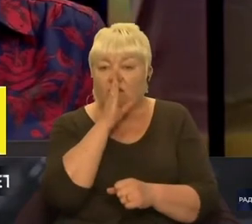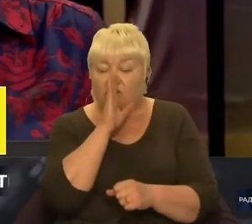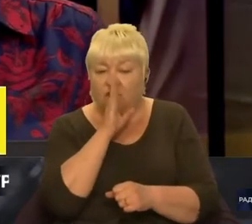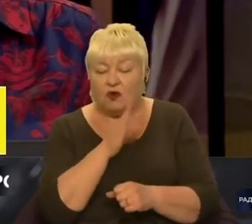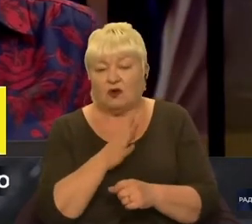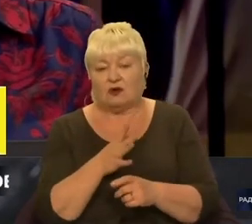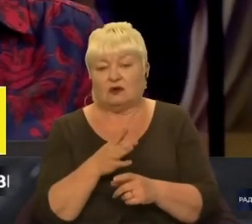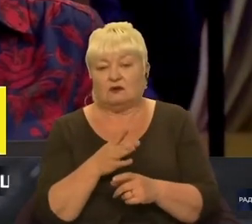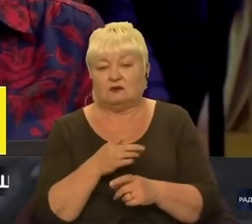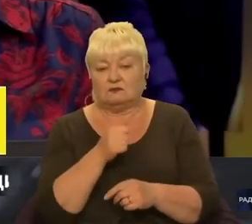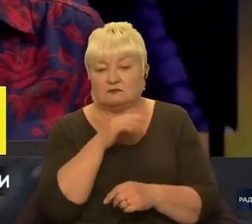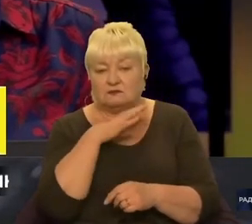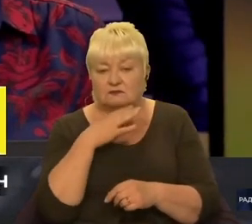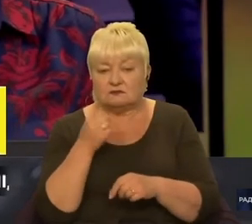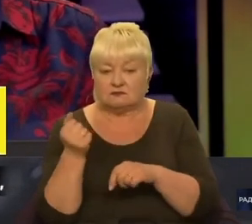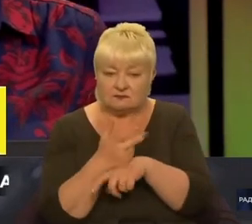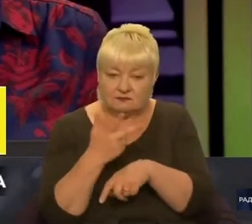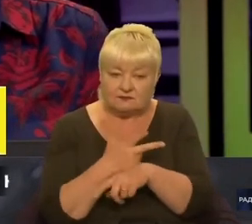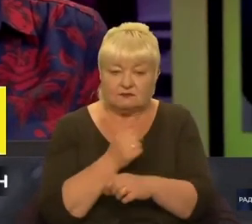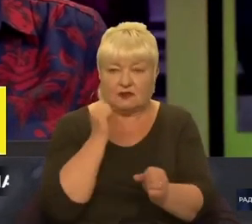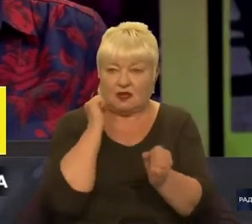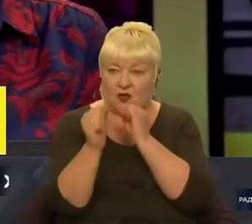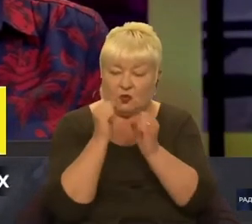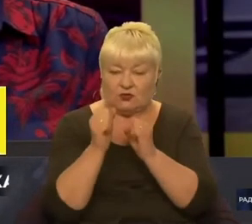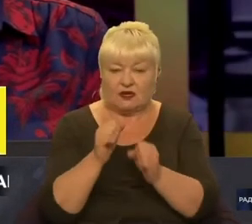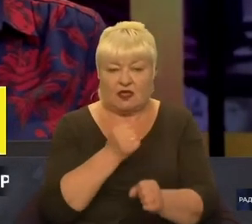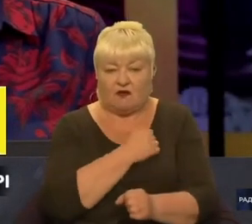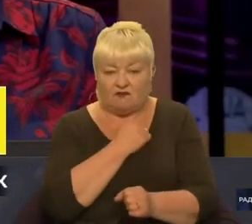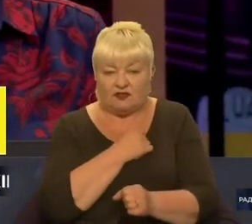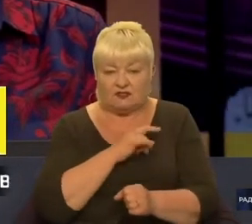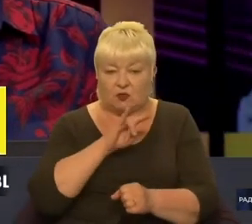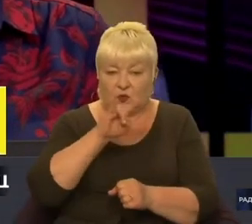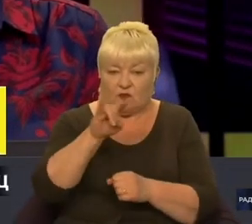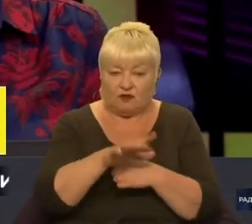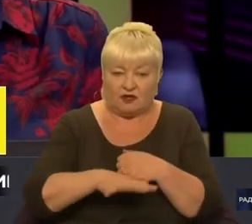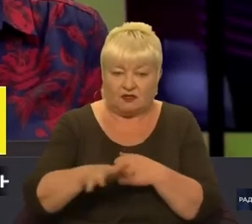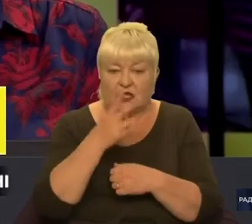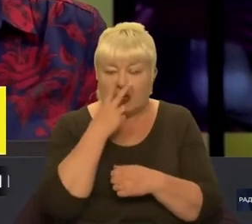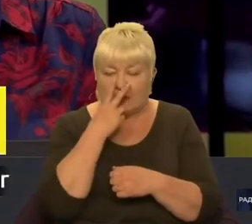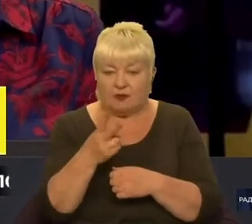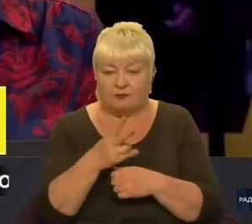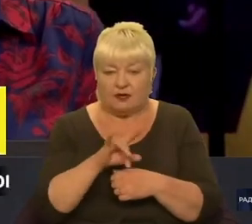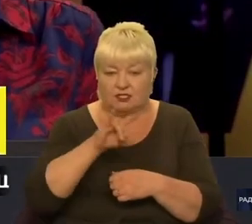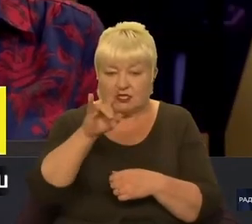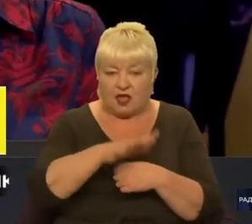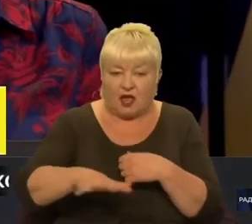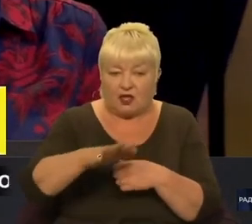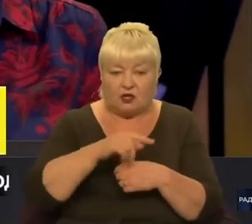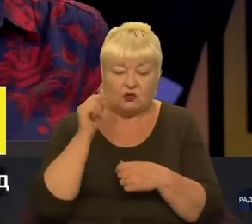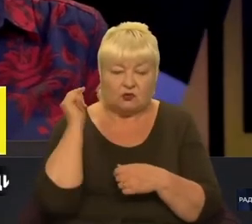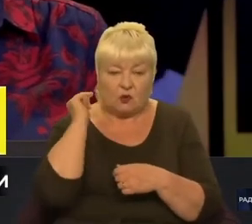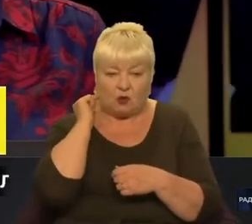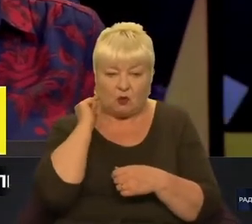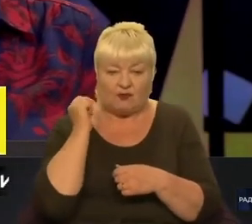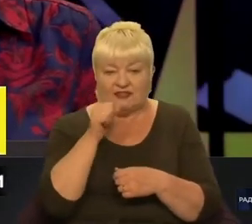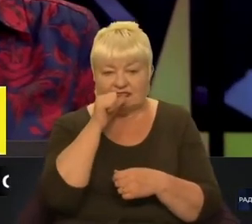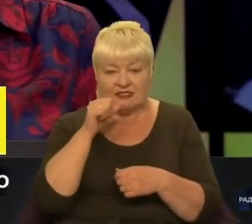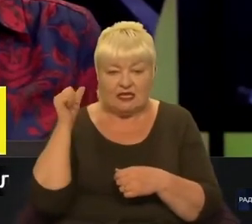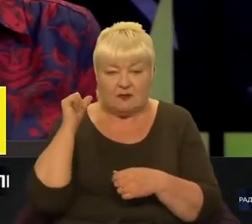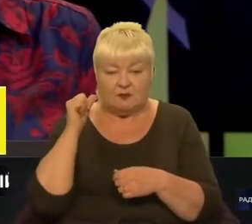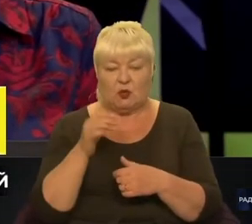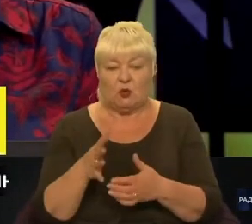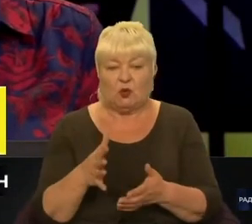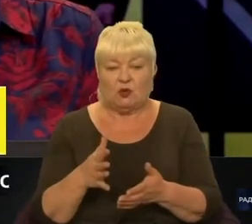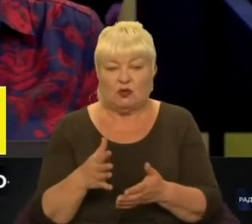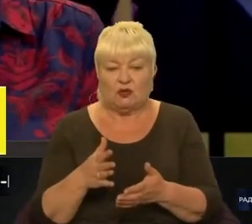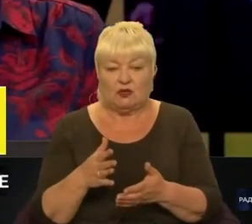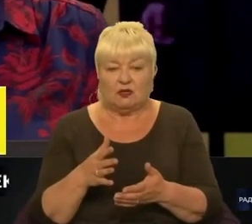завдає ударів, до речі, по військових аеродромах. Зокрема, ми бачили аеродром Кропивницький, буквально, минулого тижня. А ще перед цим аеродром